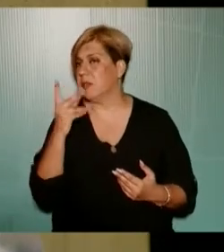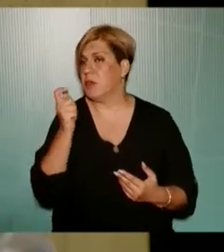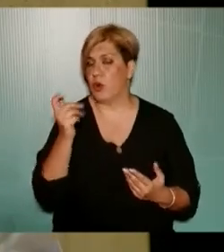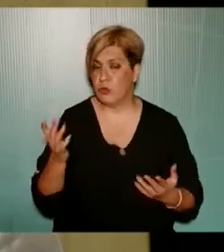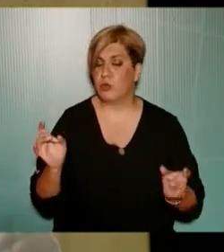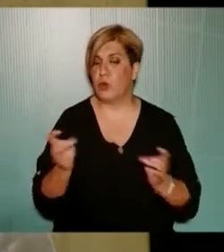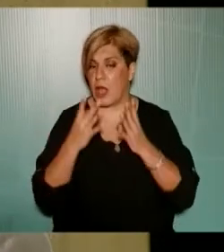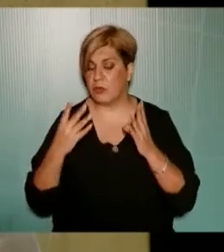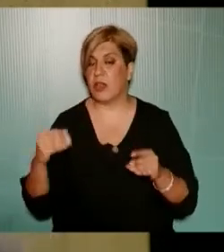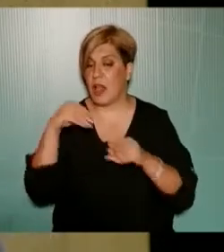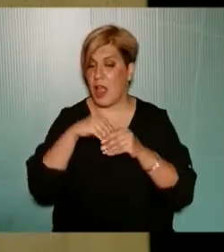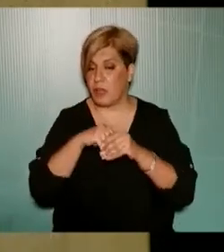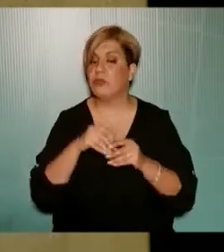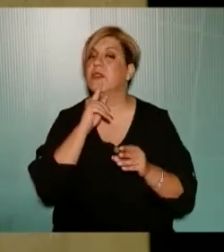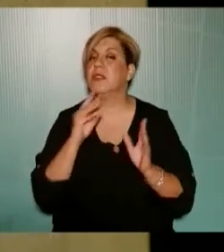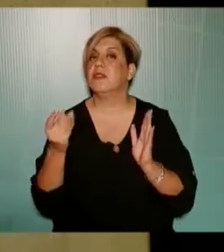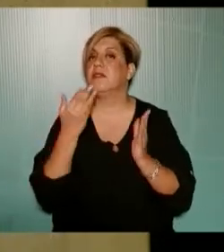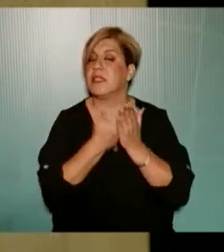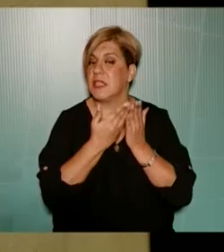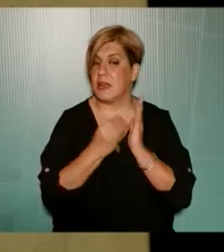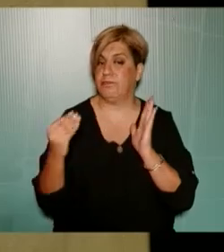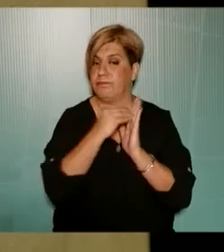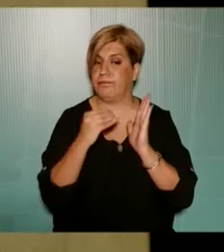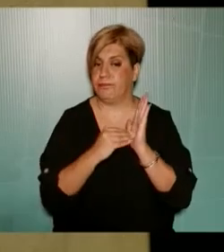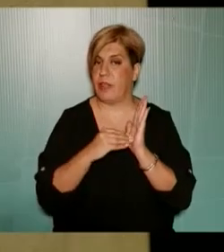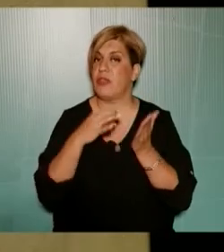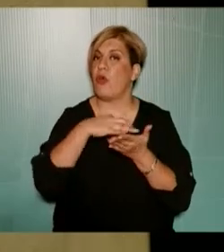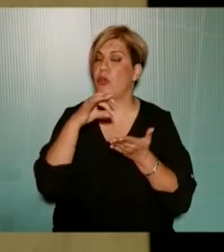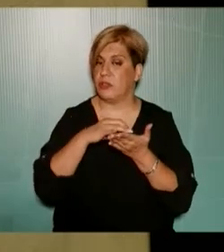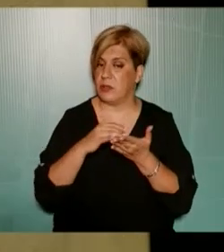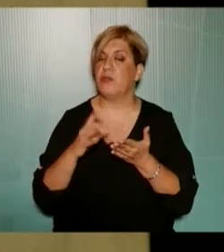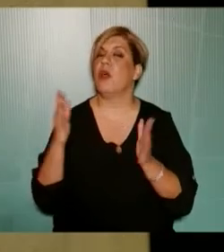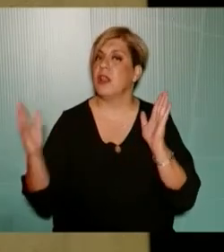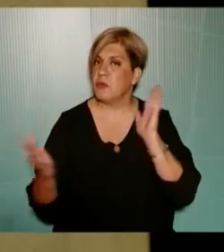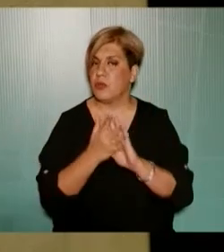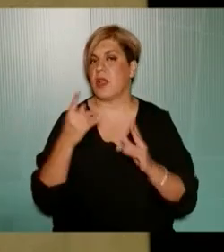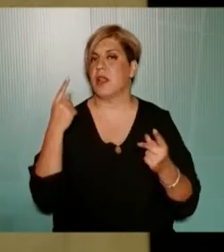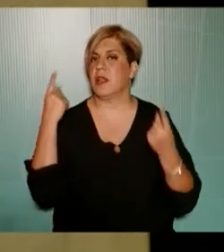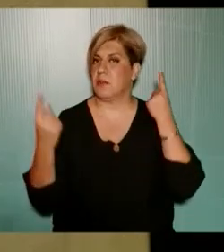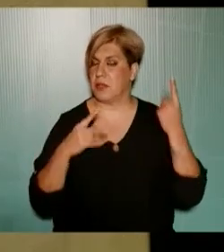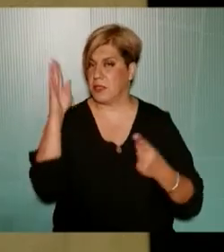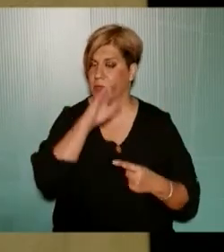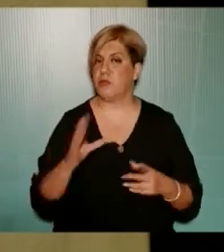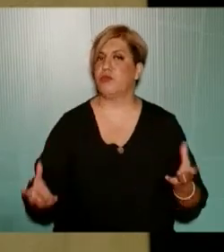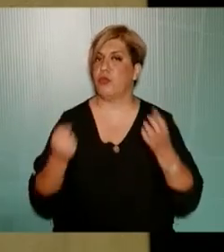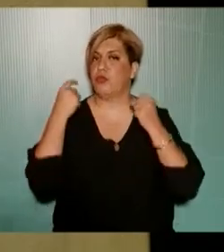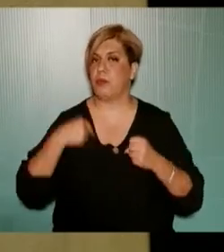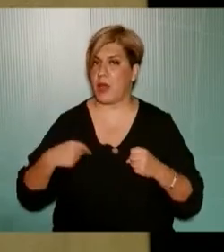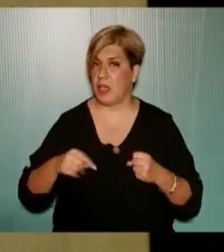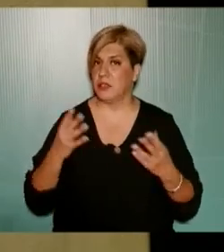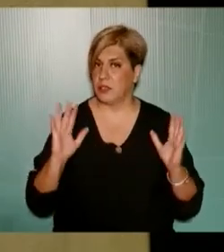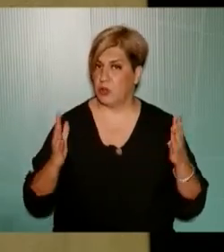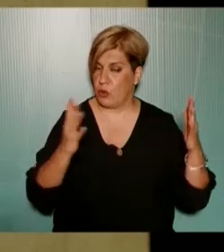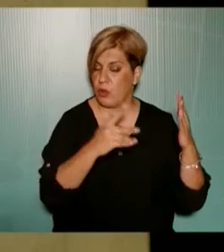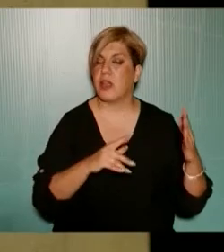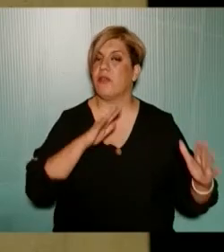μηνών ώστε να ενταχθούν τέτοια στοιχεία που αντιμετωπίζουν την κλιματική κρίση που σώζουν το πράσινο και που κυρίως